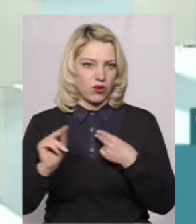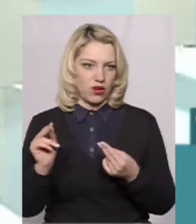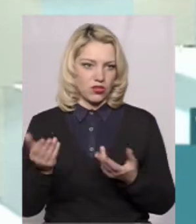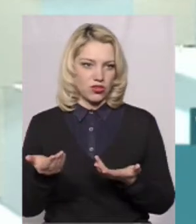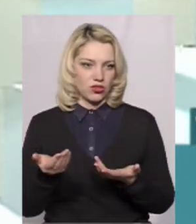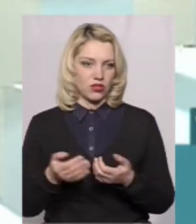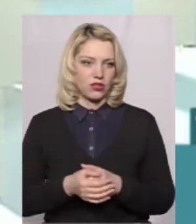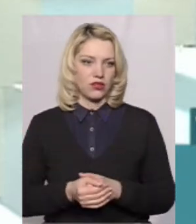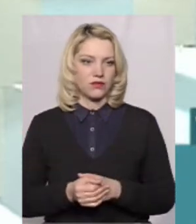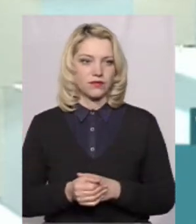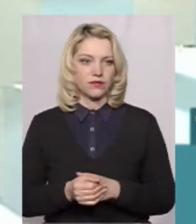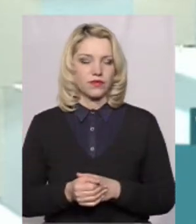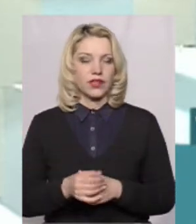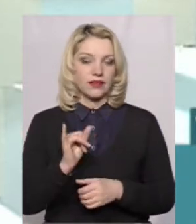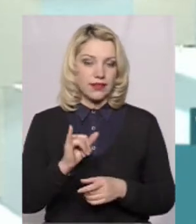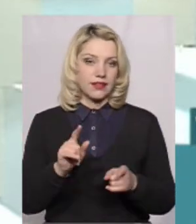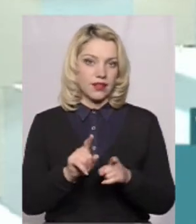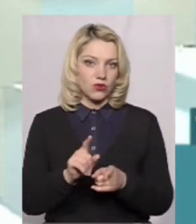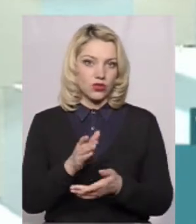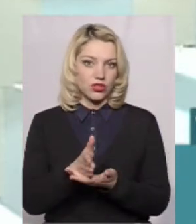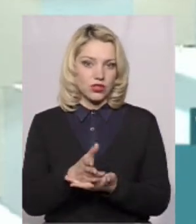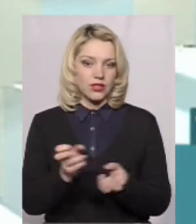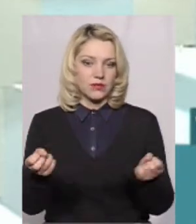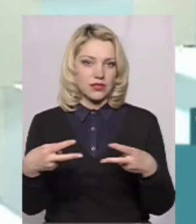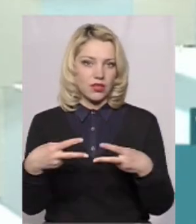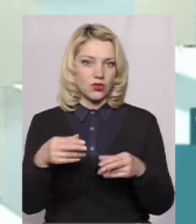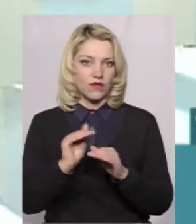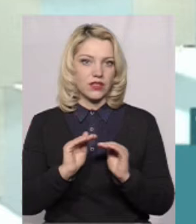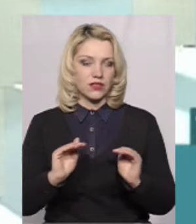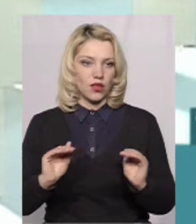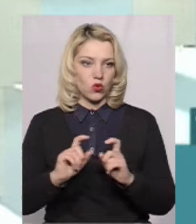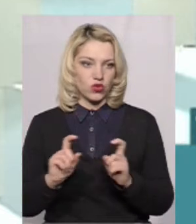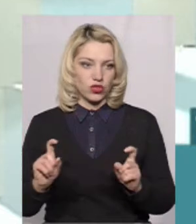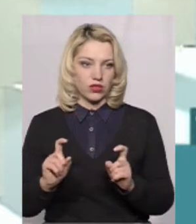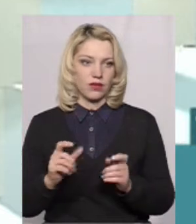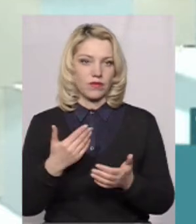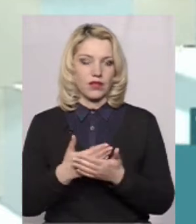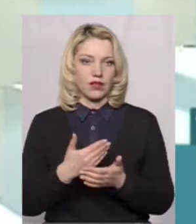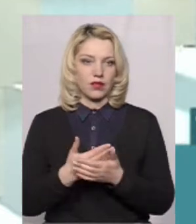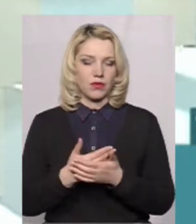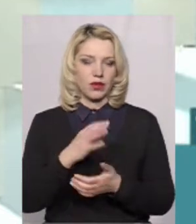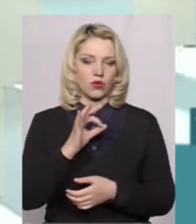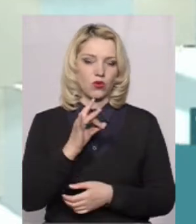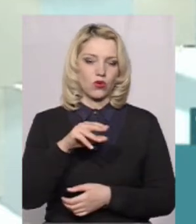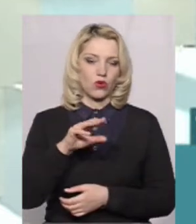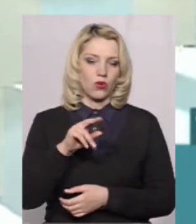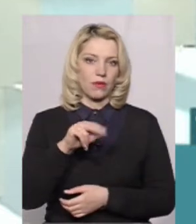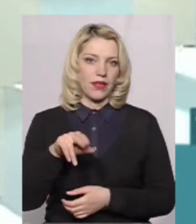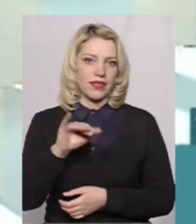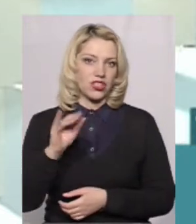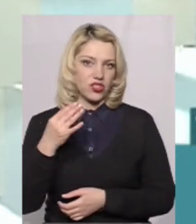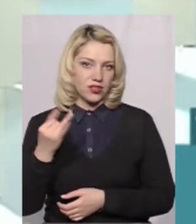Можливо, також є спеціалізовані садочки, наприклад, там ортопедичний,